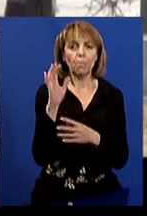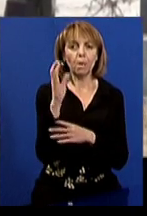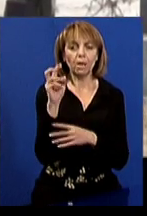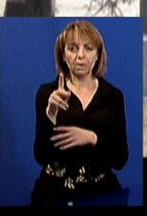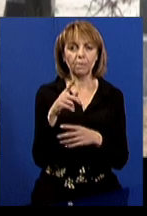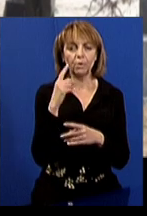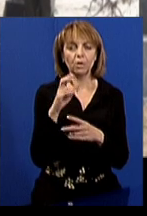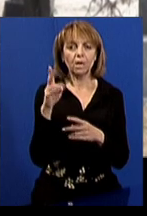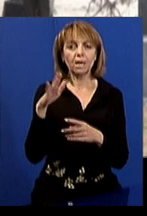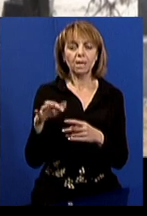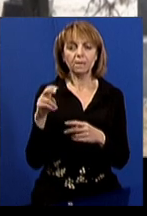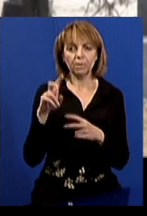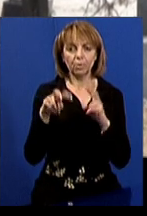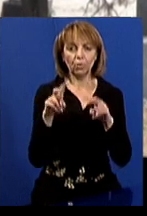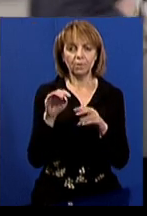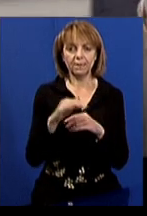каскаду приходить.